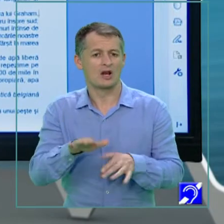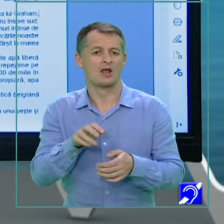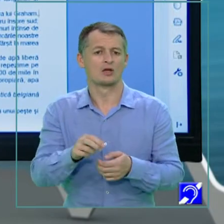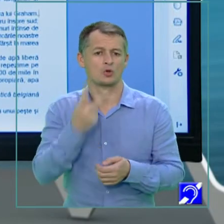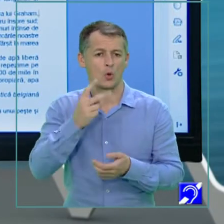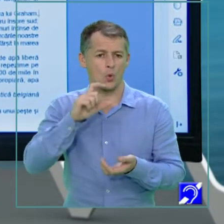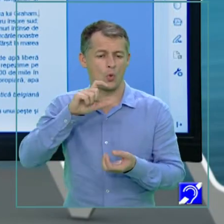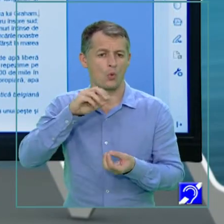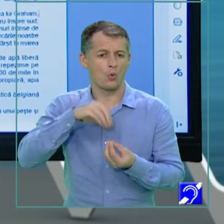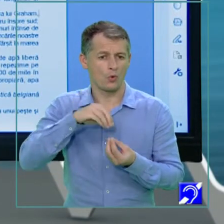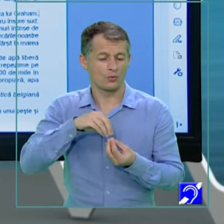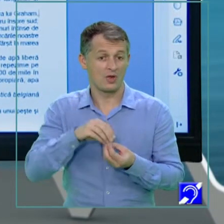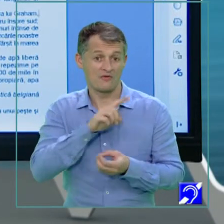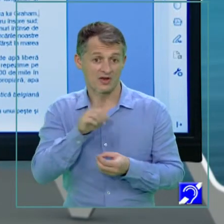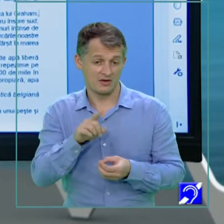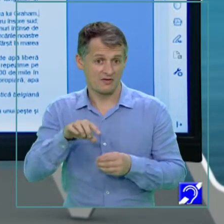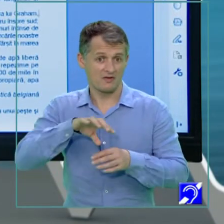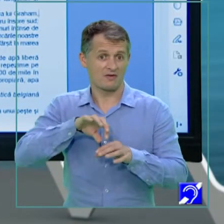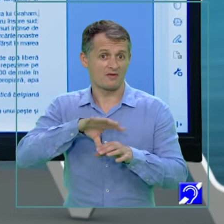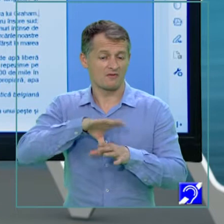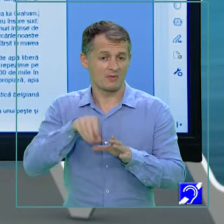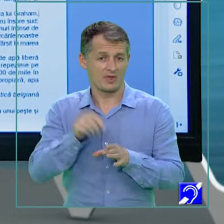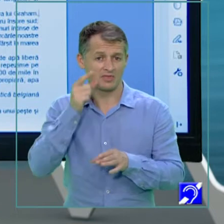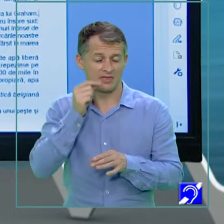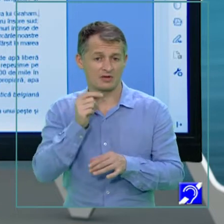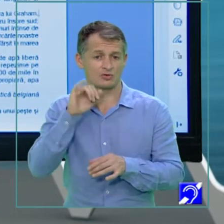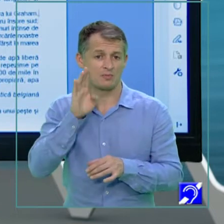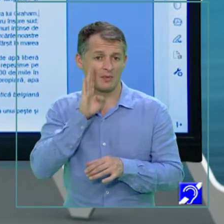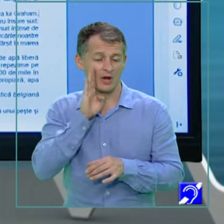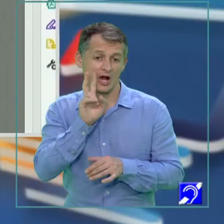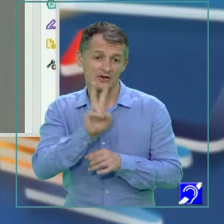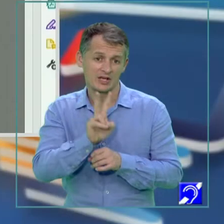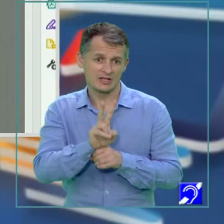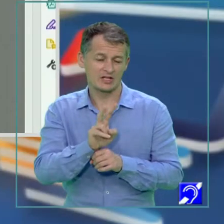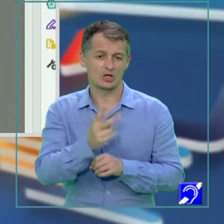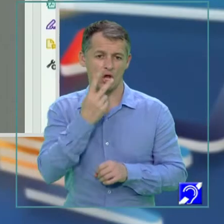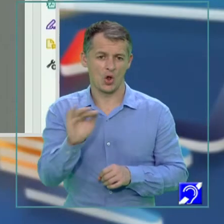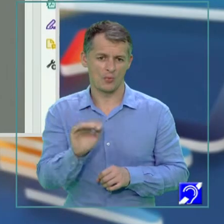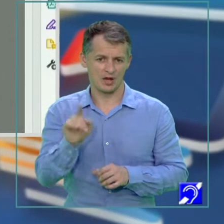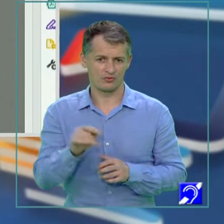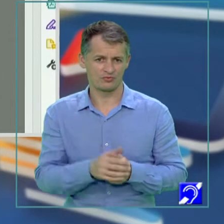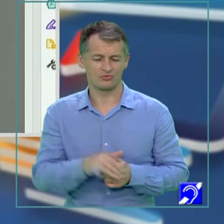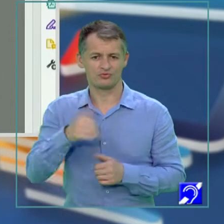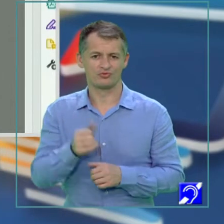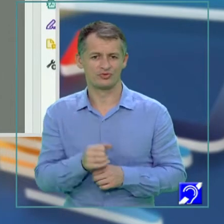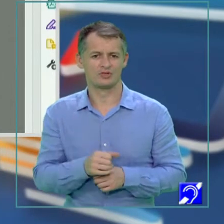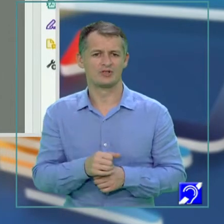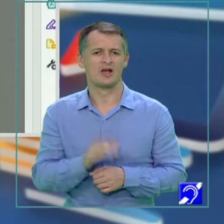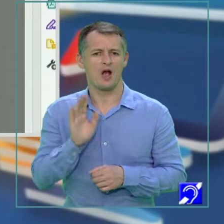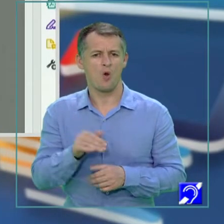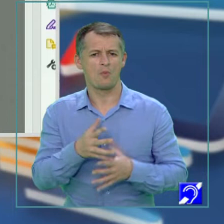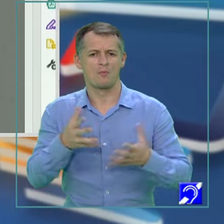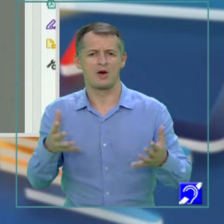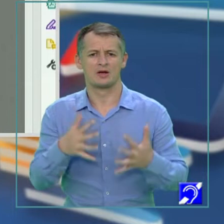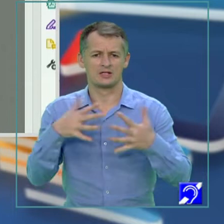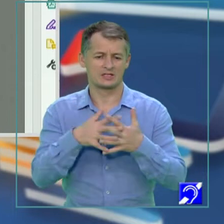familie, tatăl și mama vechează cu îngrijire pe cei doi copii ai lor și duc crunt război și mare